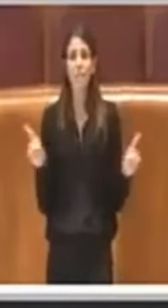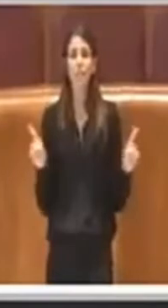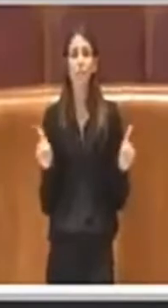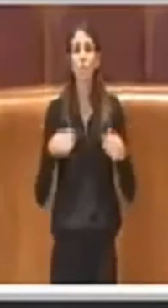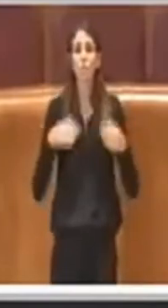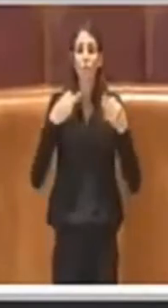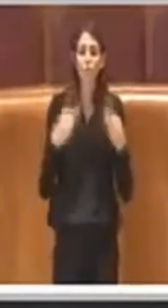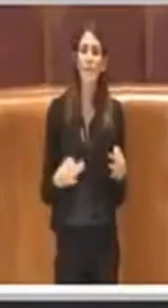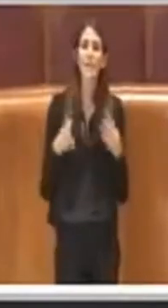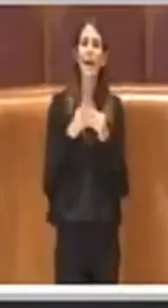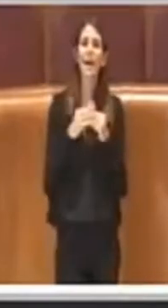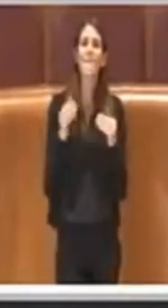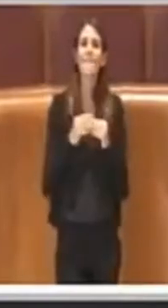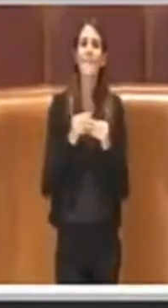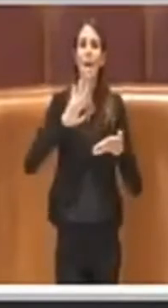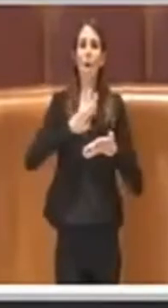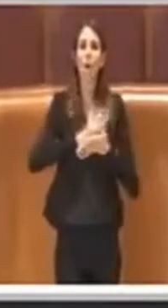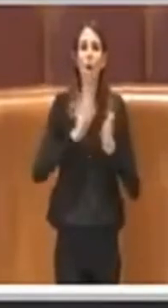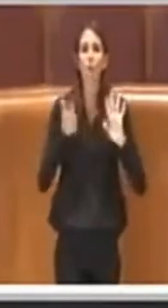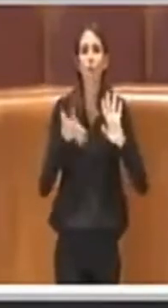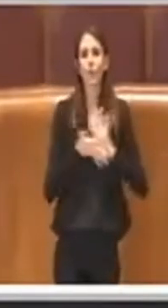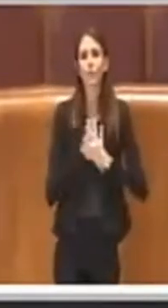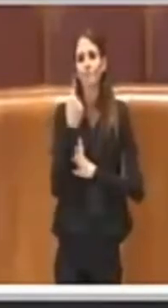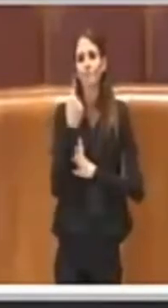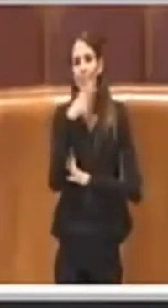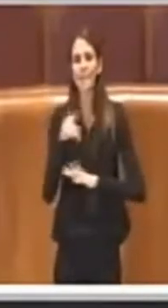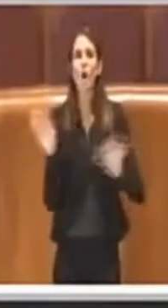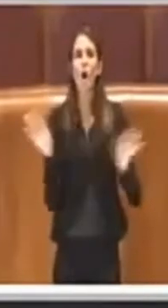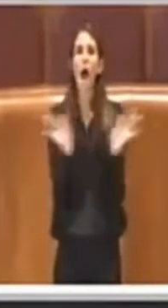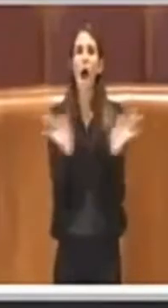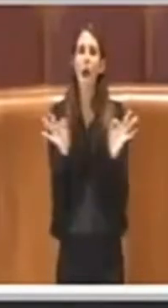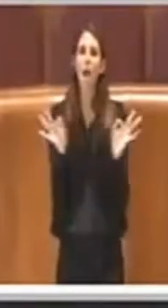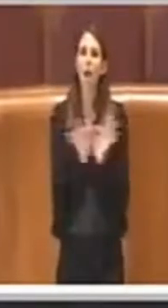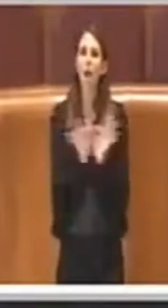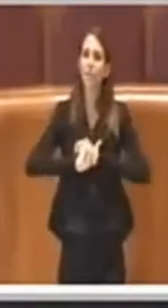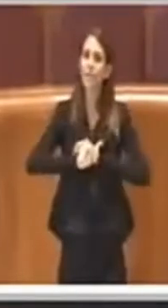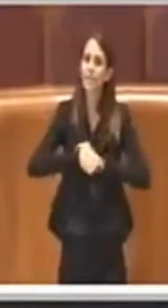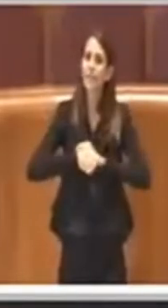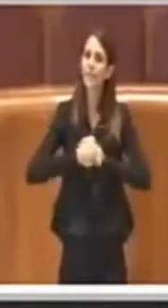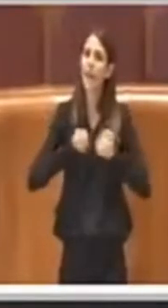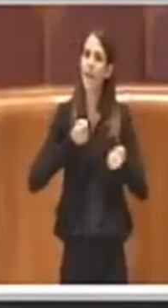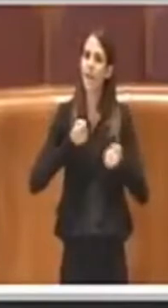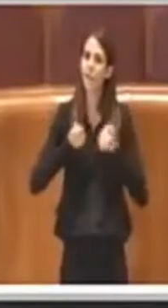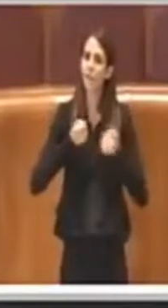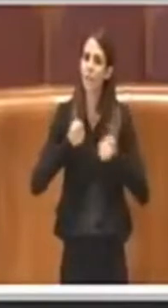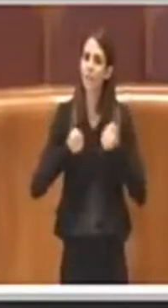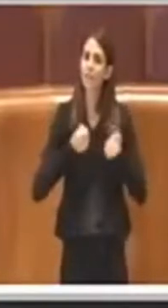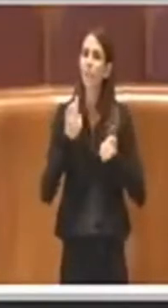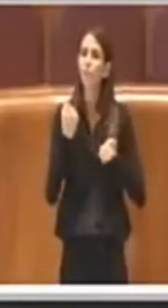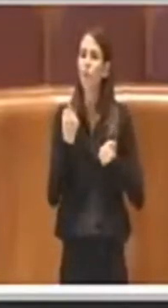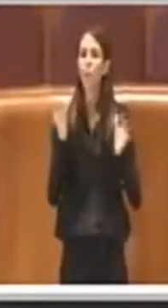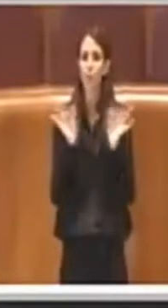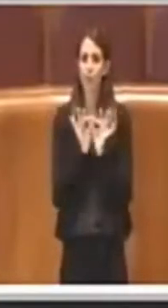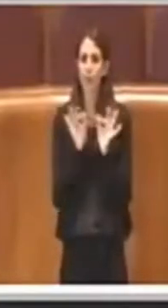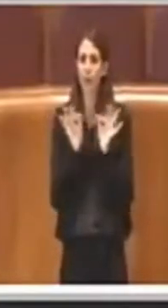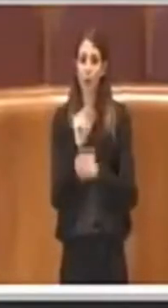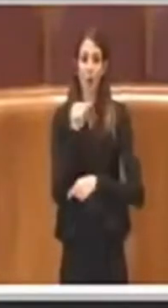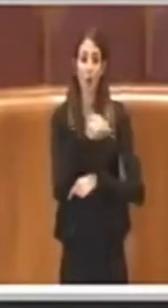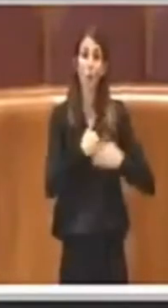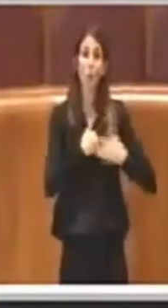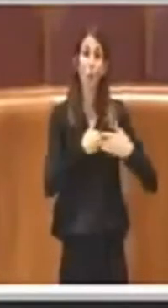convenzioni che sono dei patti precisi e regolano quindi un accordo tra la pubblica